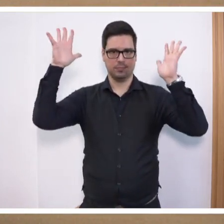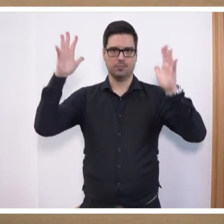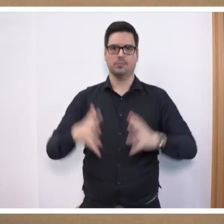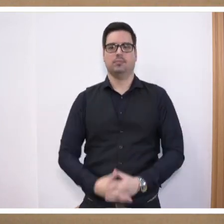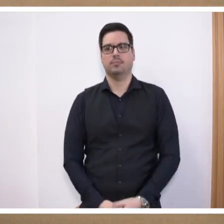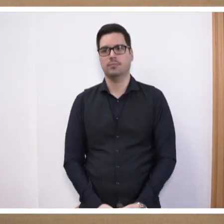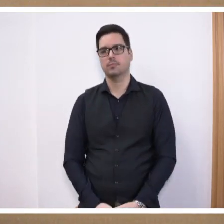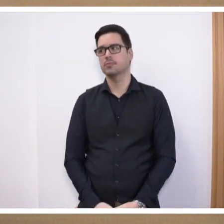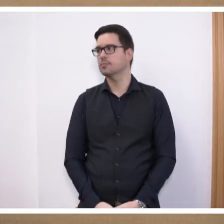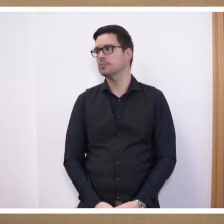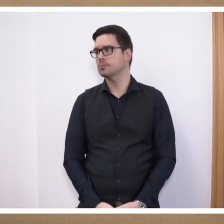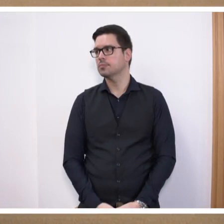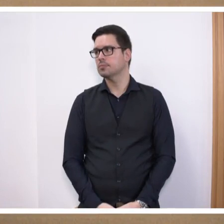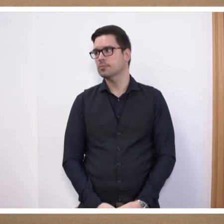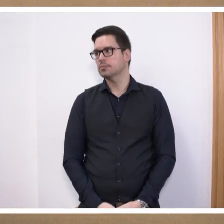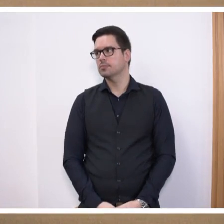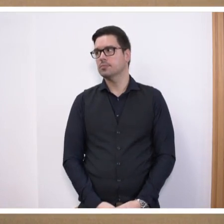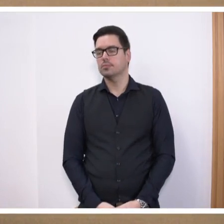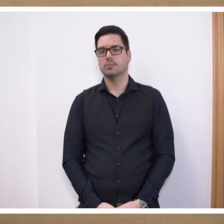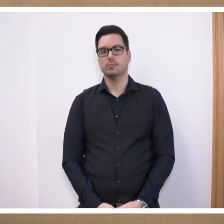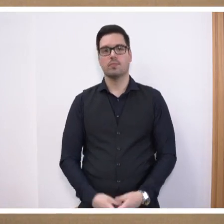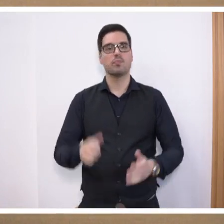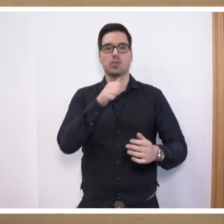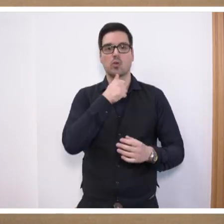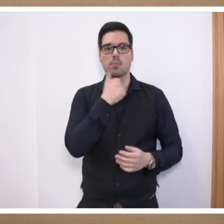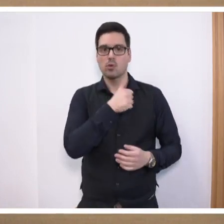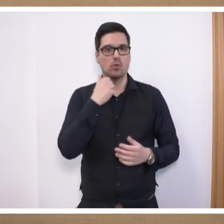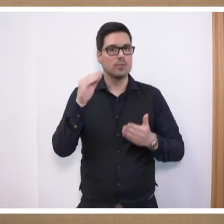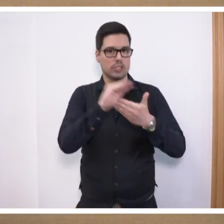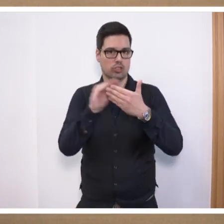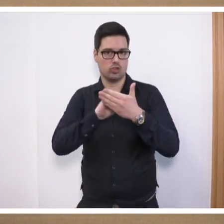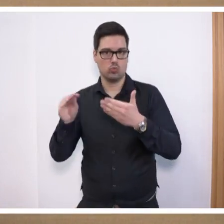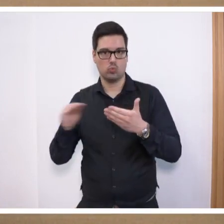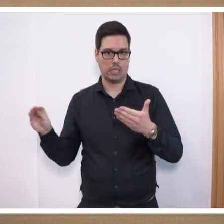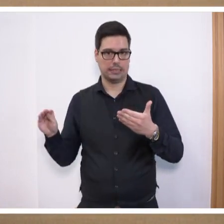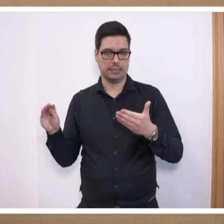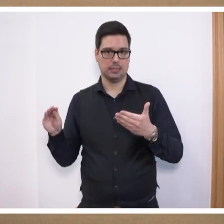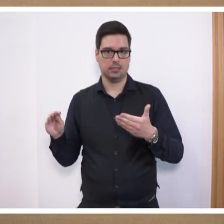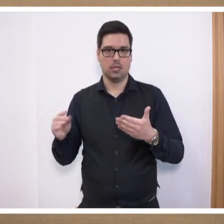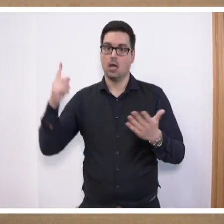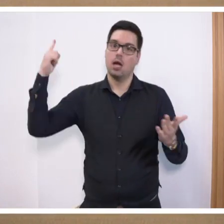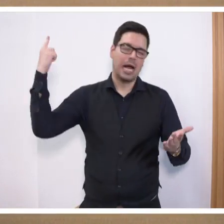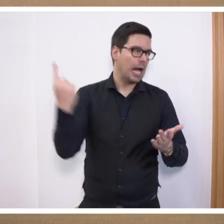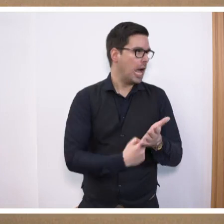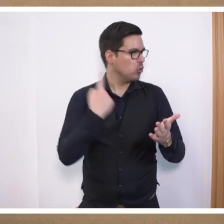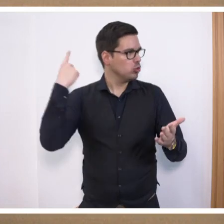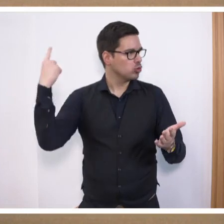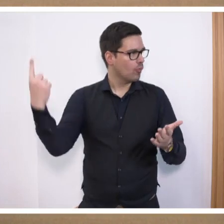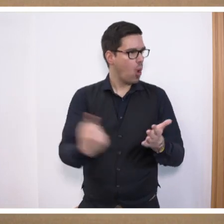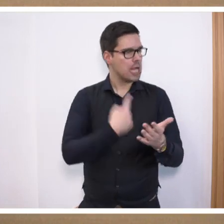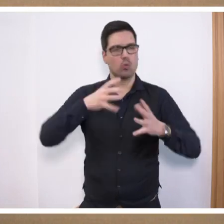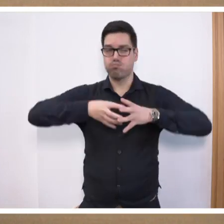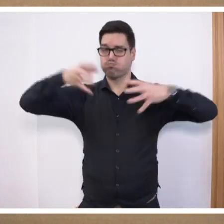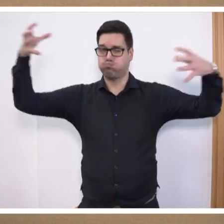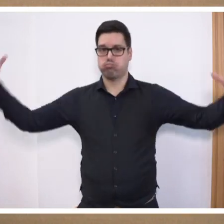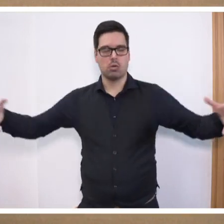Ich komme zu den beruflichen Schulen. Riesengroße Herausforderungen. Wir haben gemeinsam